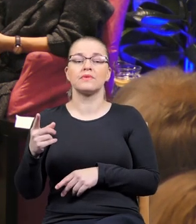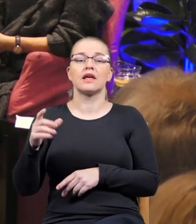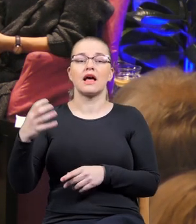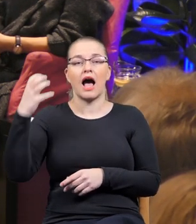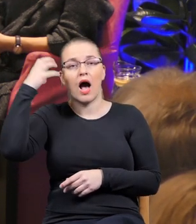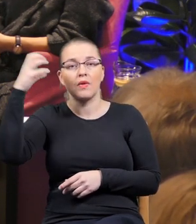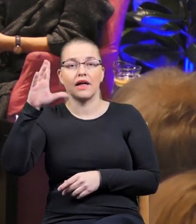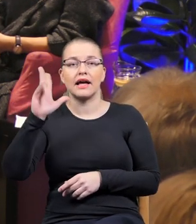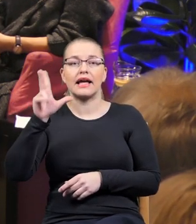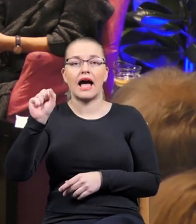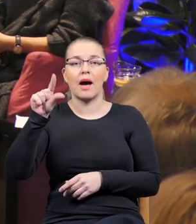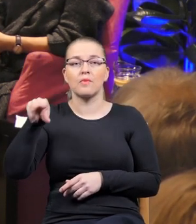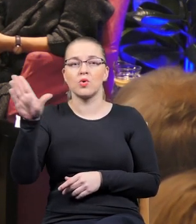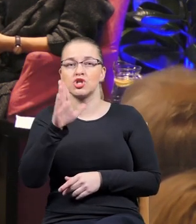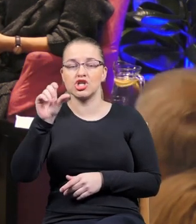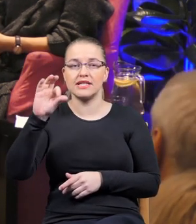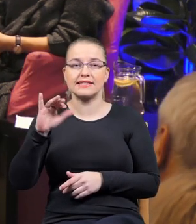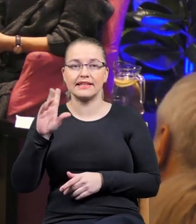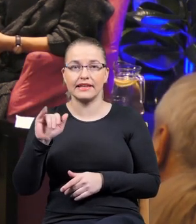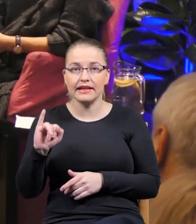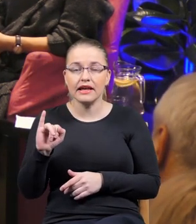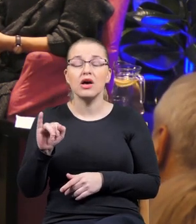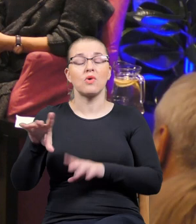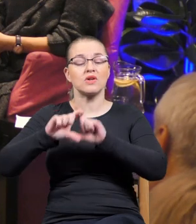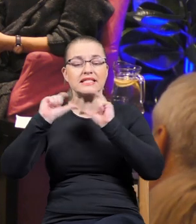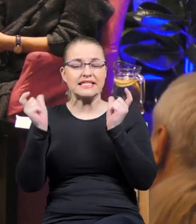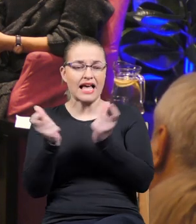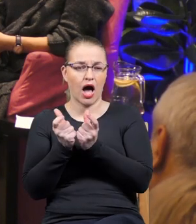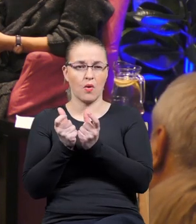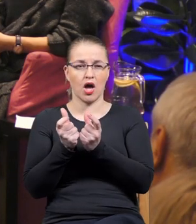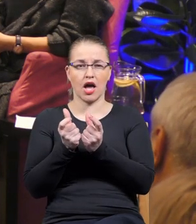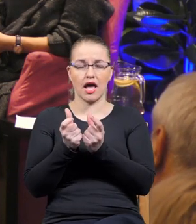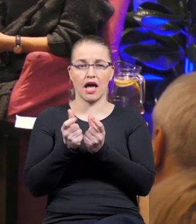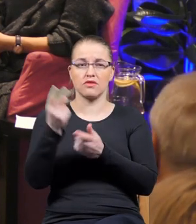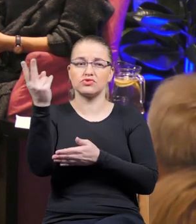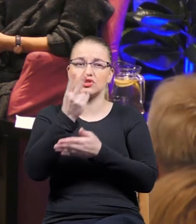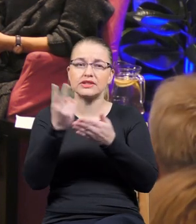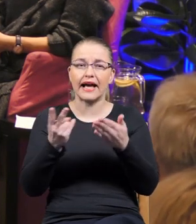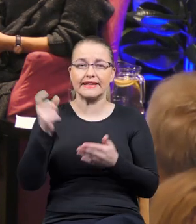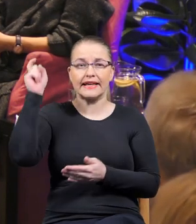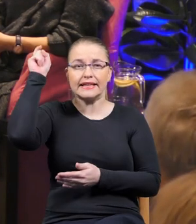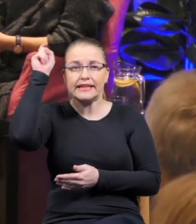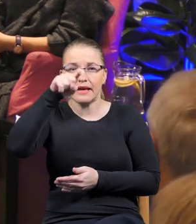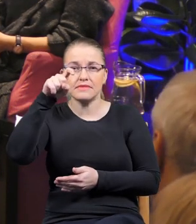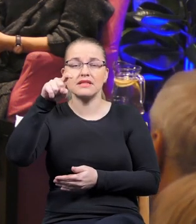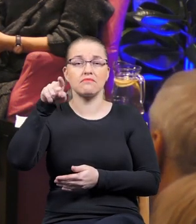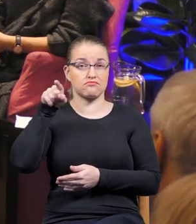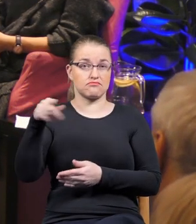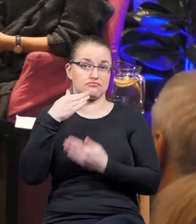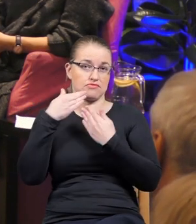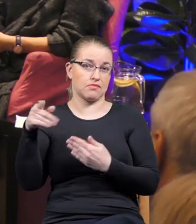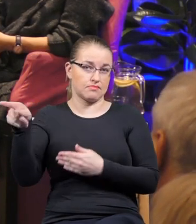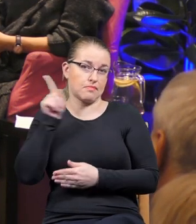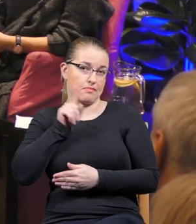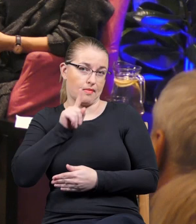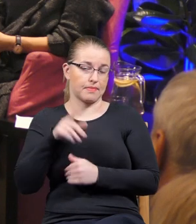cała recepcja niemieckojęzyczna Kapuścińskiego jest przede wszystkim, przede wszystkim zawdzięczamy ją Martinowi